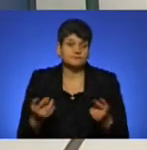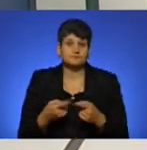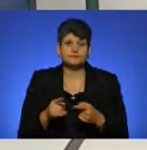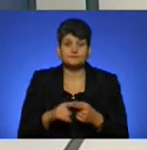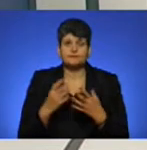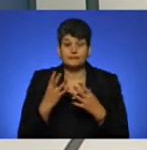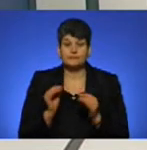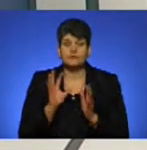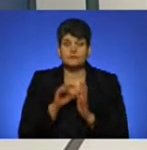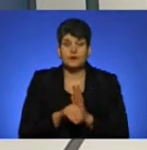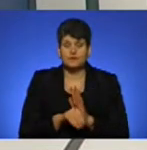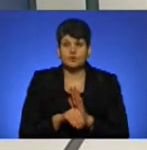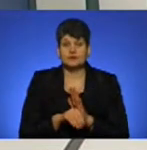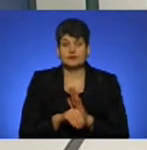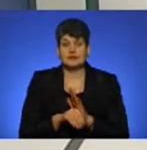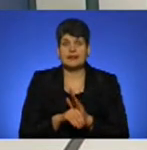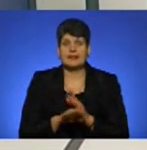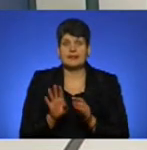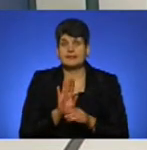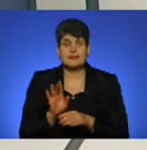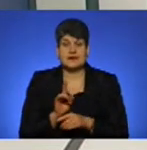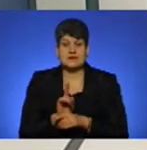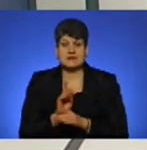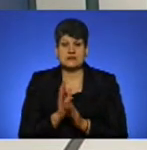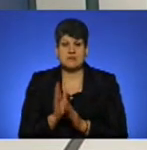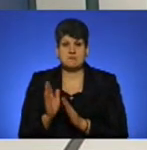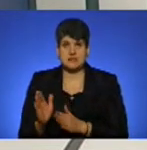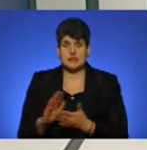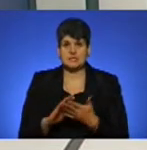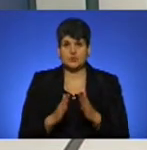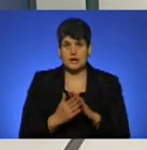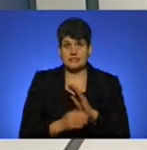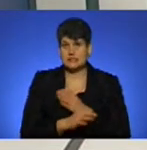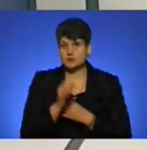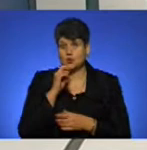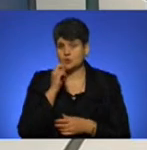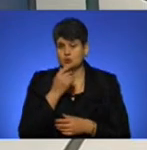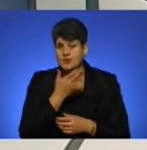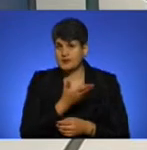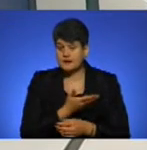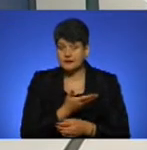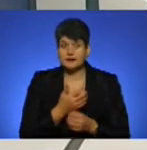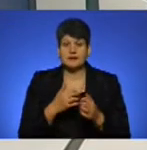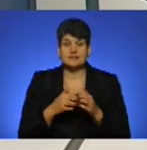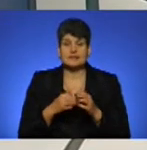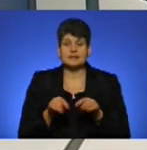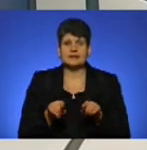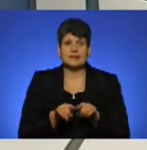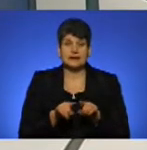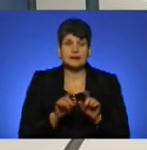як і нестабільна ситуація на сході України. Серед таких